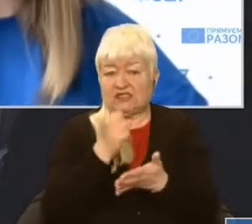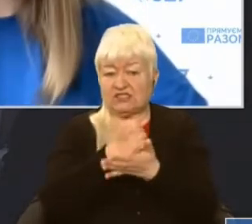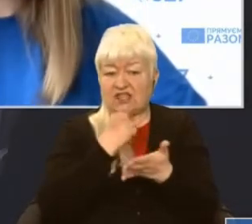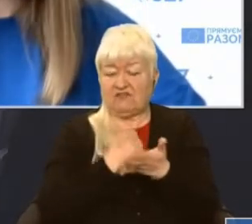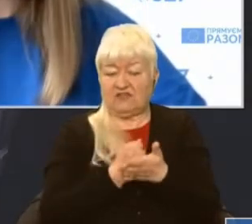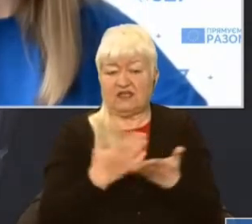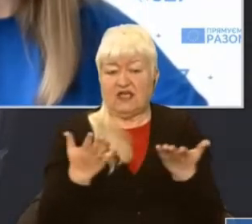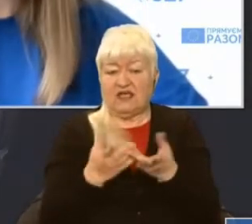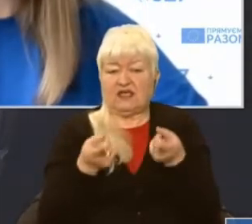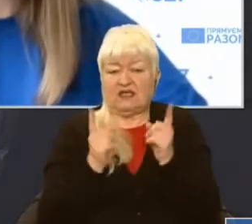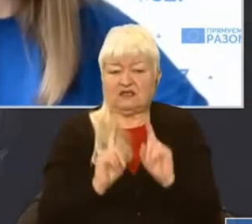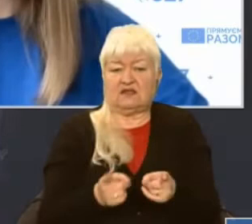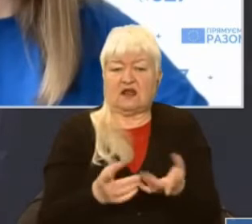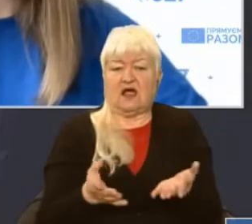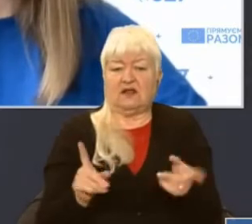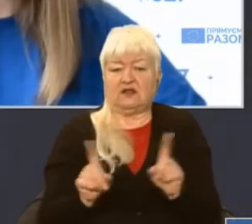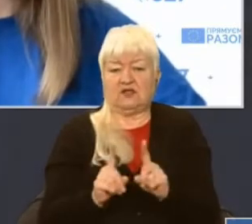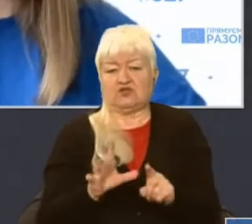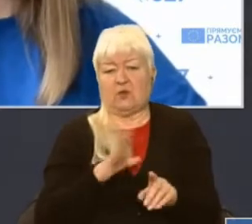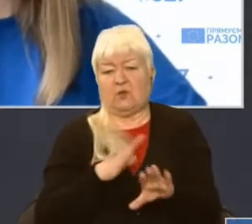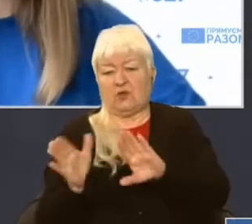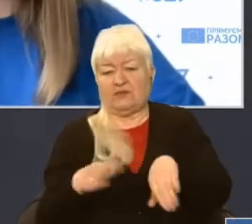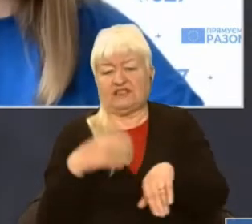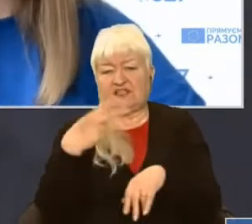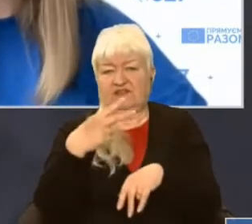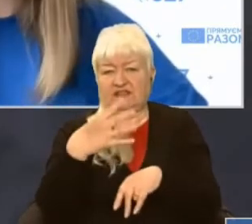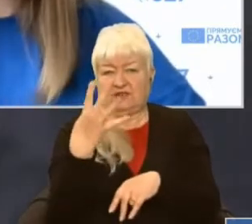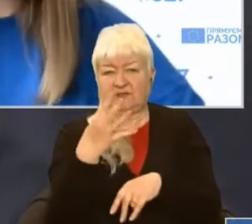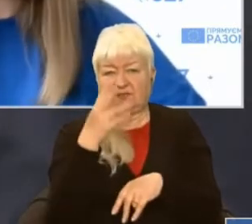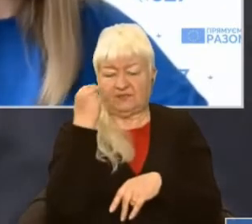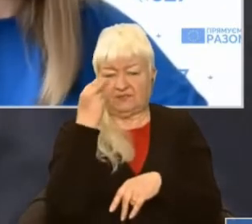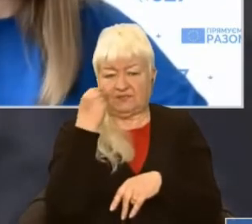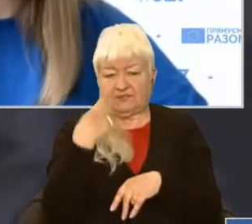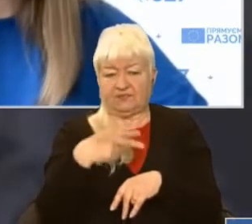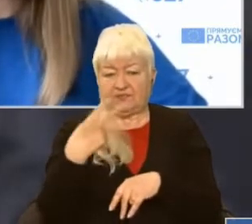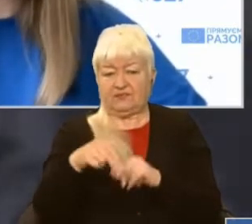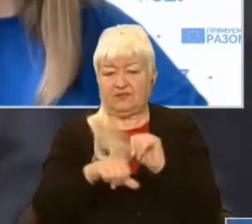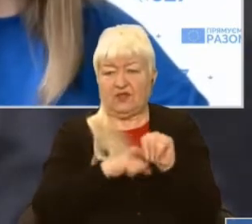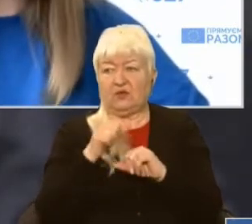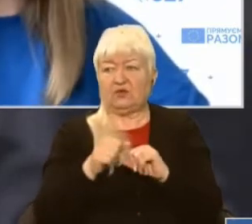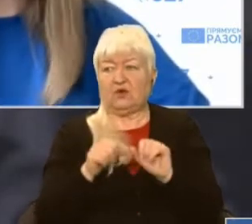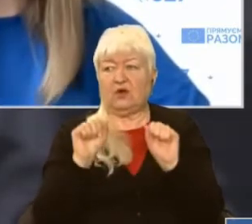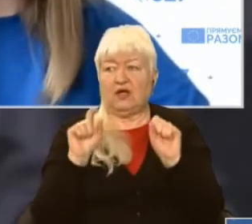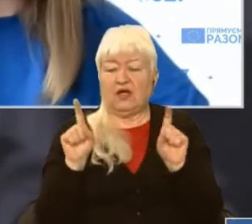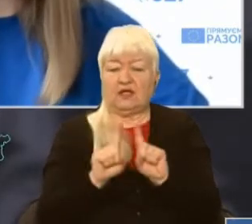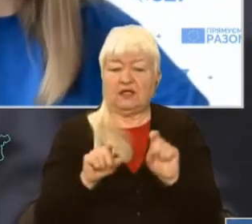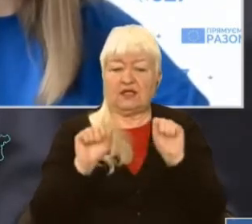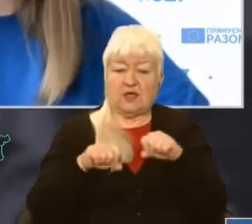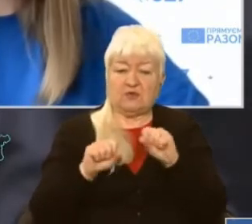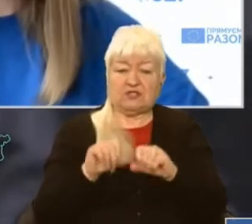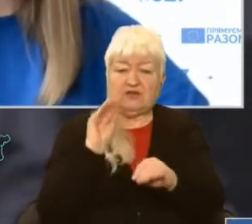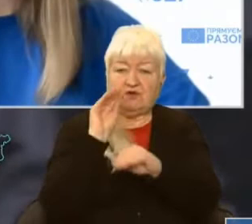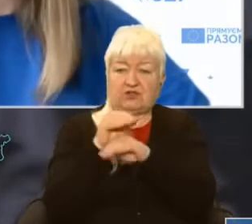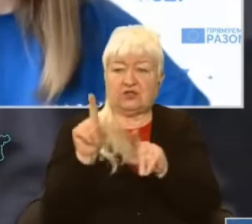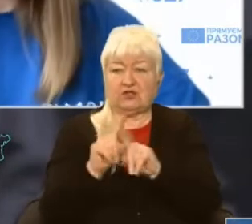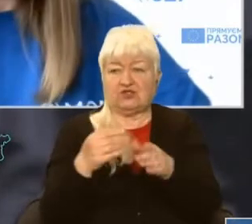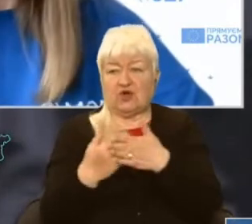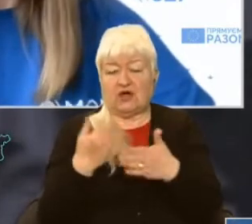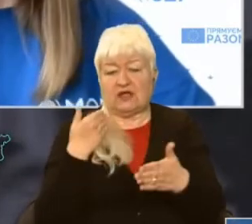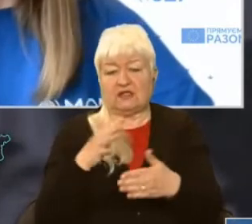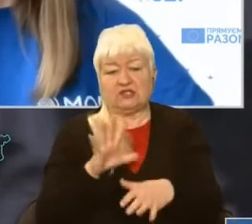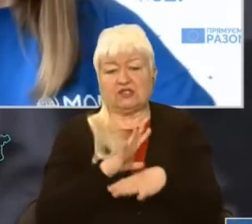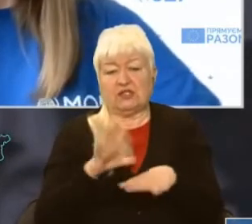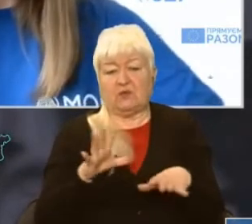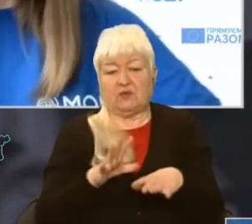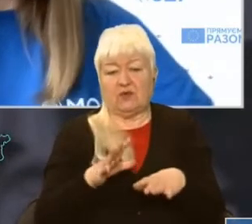запитати, якісь реальні кейси, які були саме після 24 лютого 2022 року, які, можливо, додалися, яких раніше не було. Може, ви знаєте